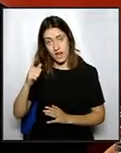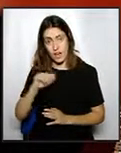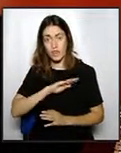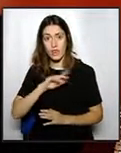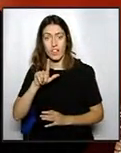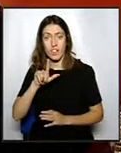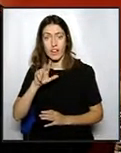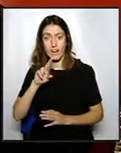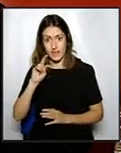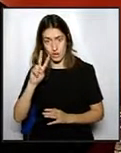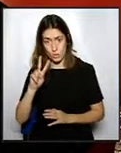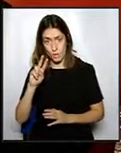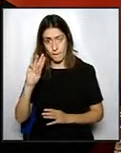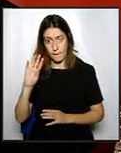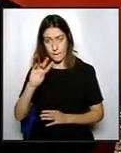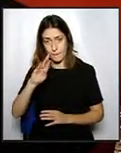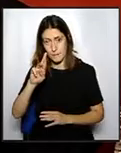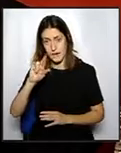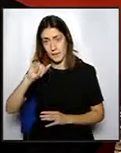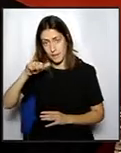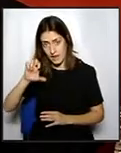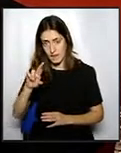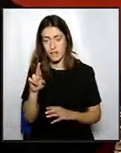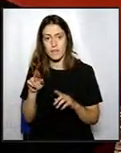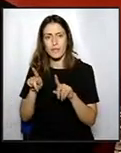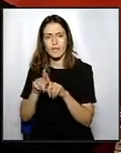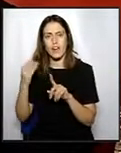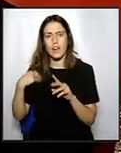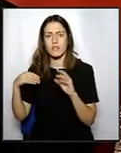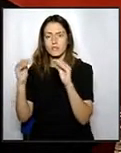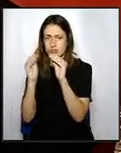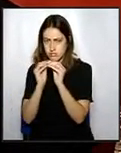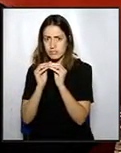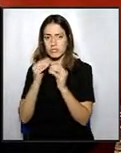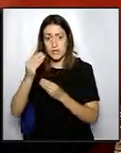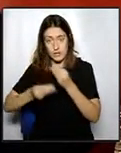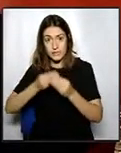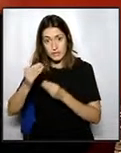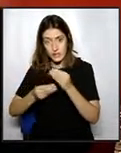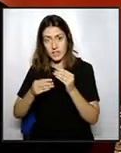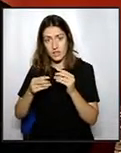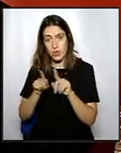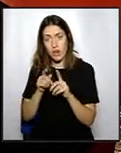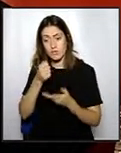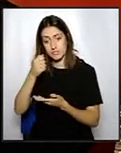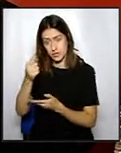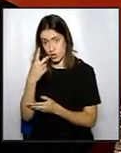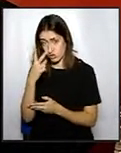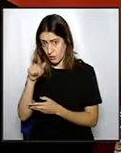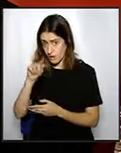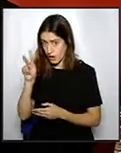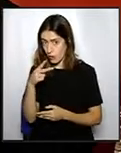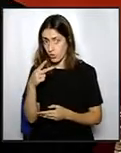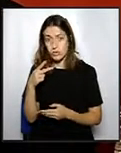Vilabadal, un mes o dos minuts abans d'acabar el mandat, es va comprometre a fer-los aquesta aportació de 12.000 euros, cosa que no es va fer